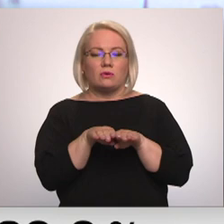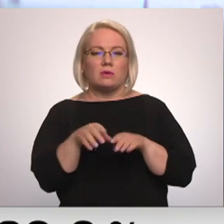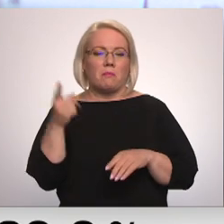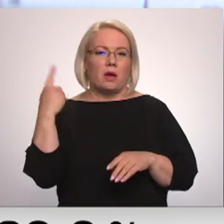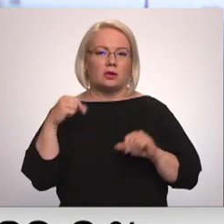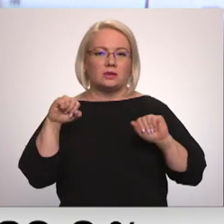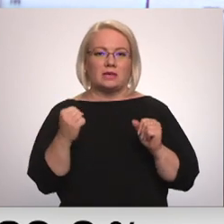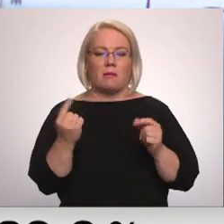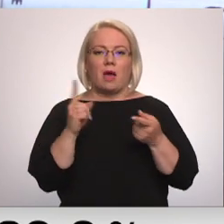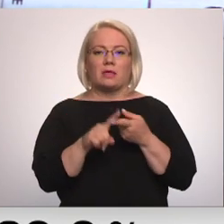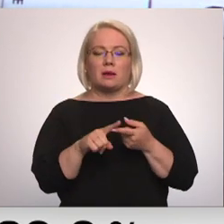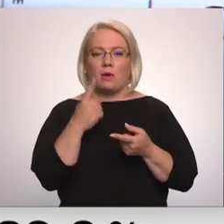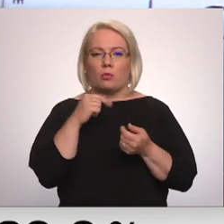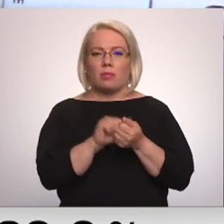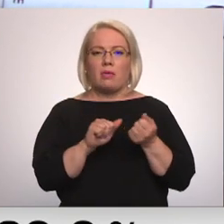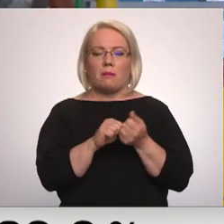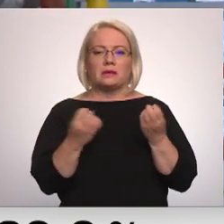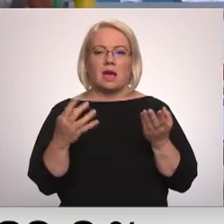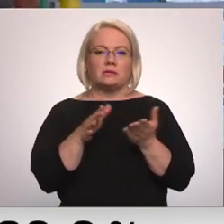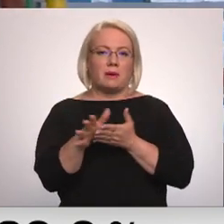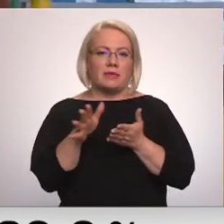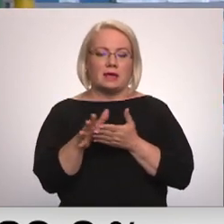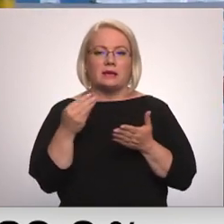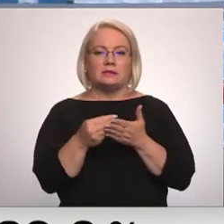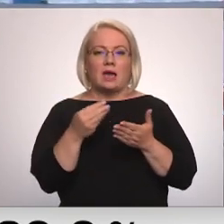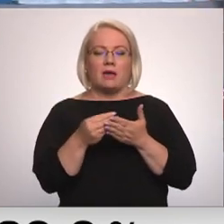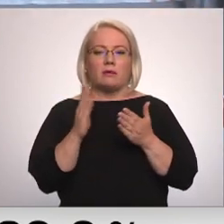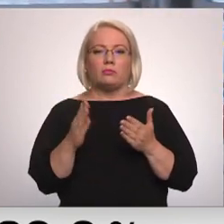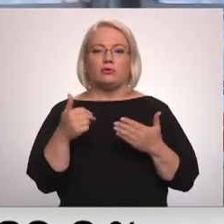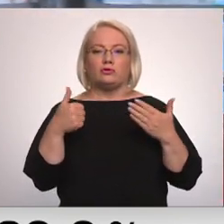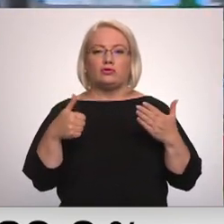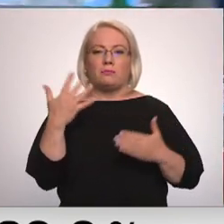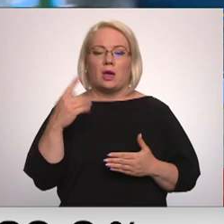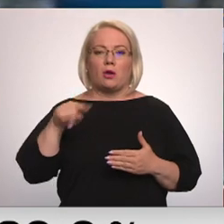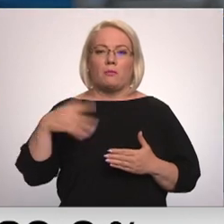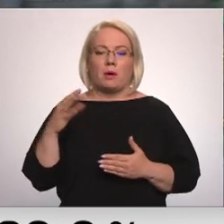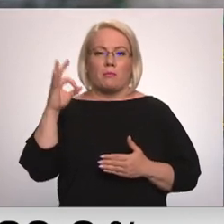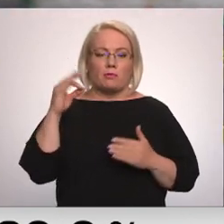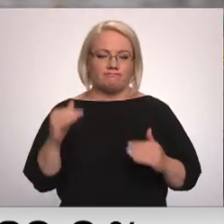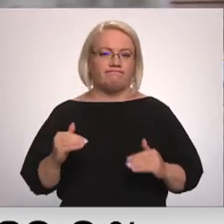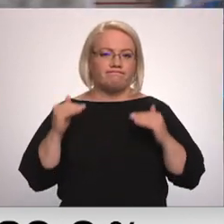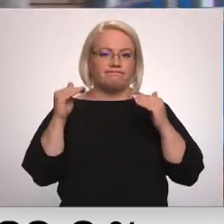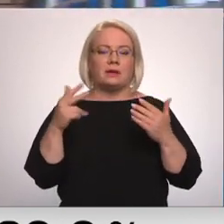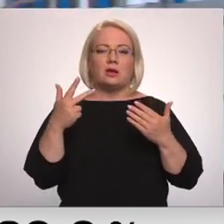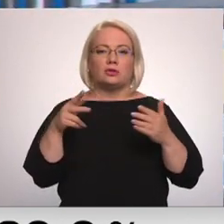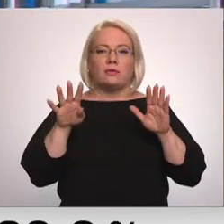ziemu. Atkarībā no dabas gāzes patēriņa cena pieaugst no 65,6% līdz 89